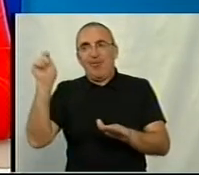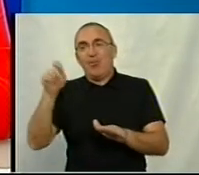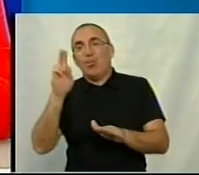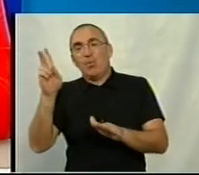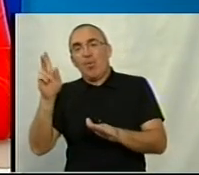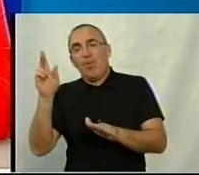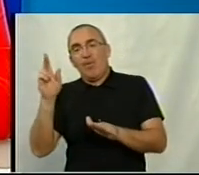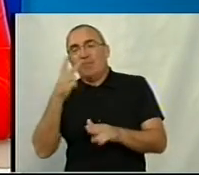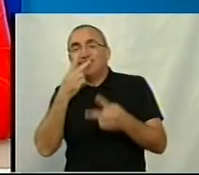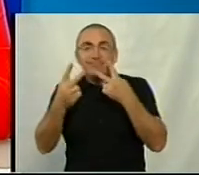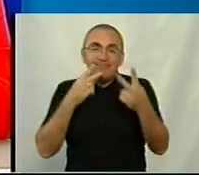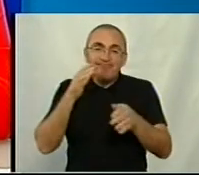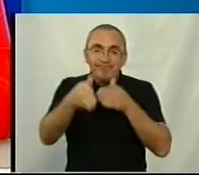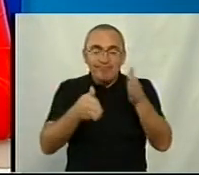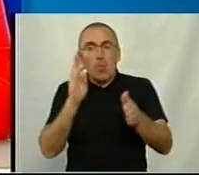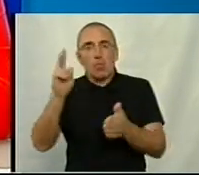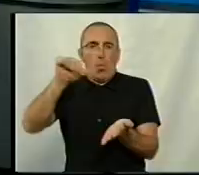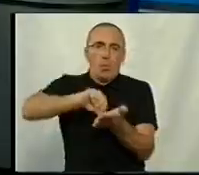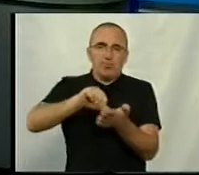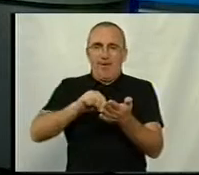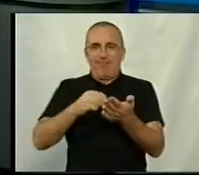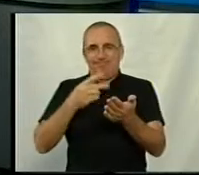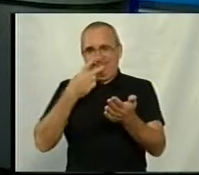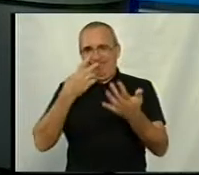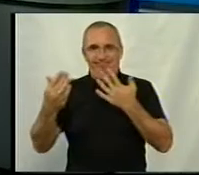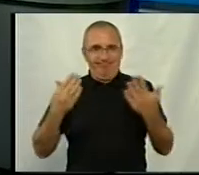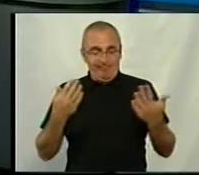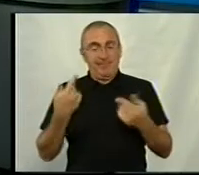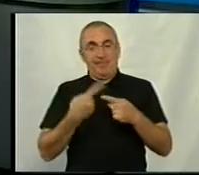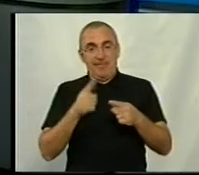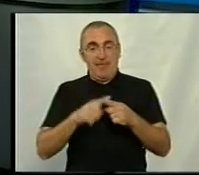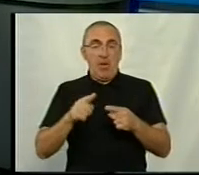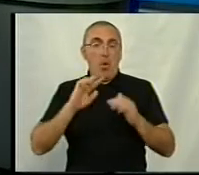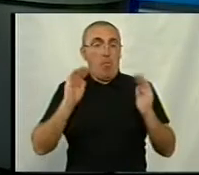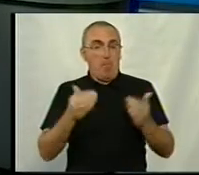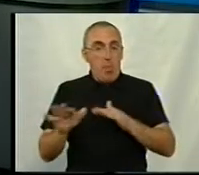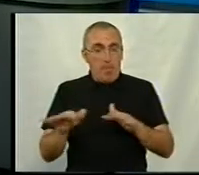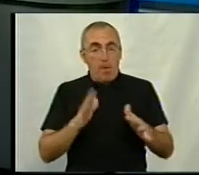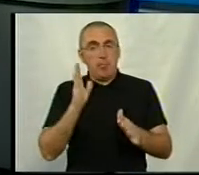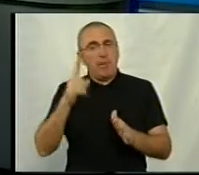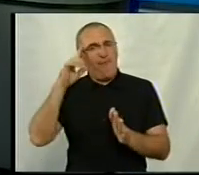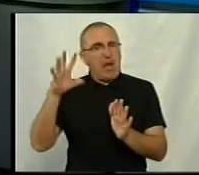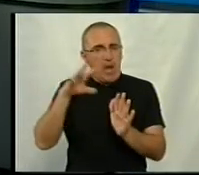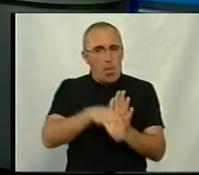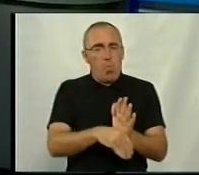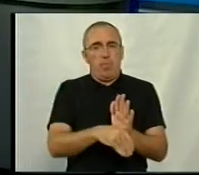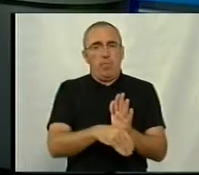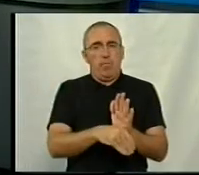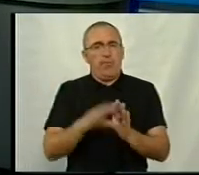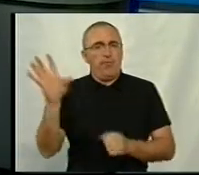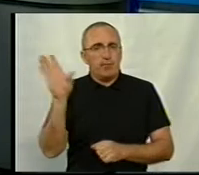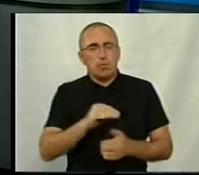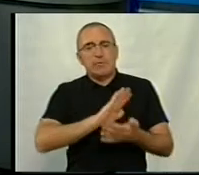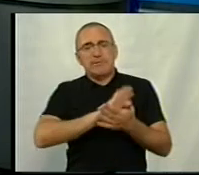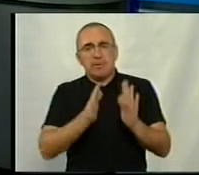так і учасникам до нашої виставки. Враховуючи всі ці моменти, ми, звичайно, будемо враховувати всю